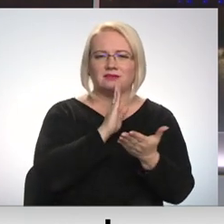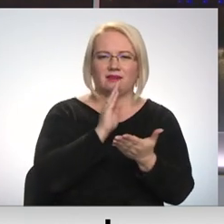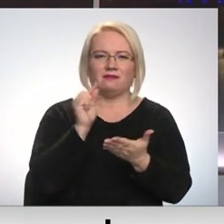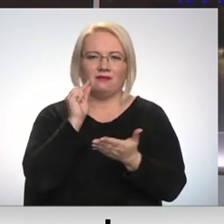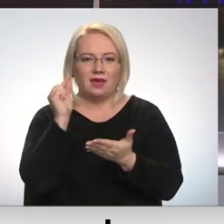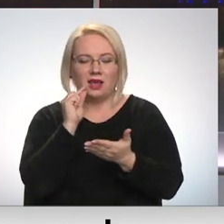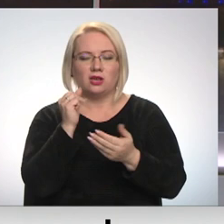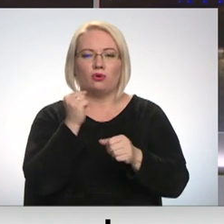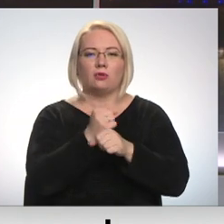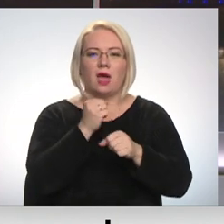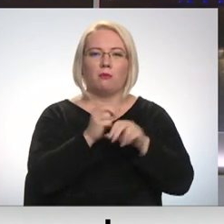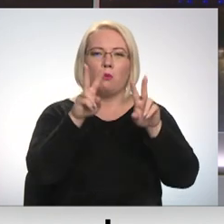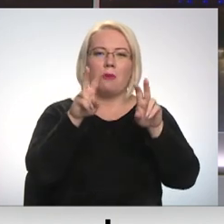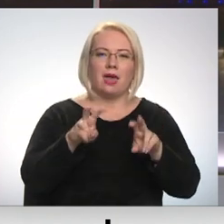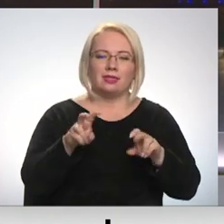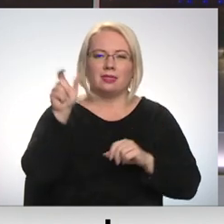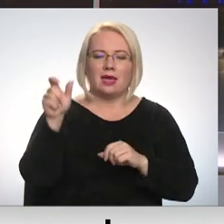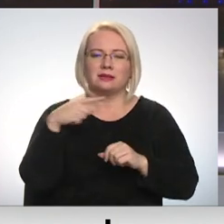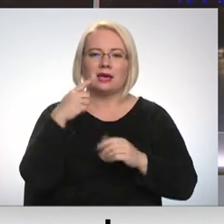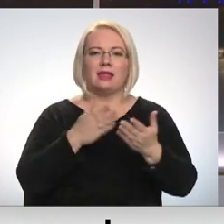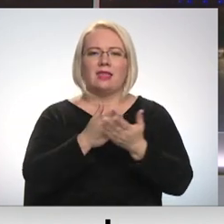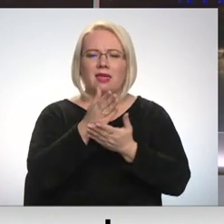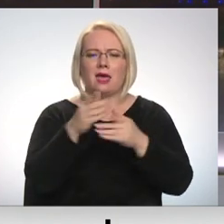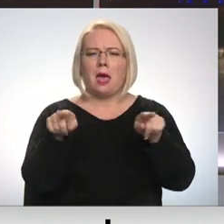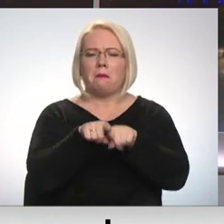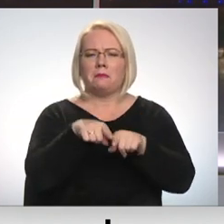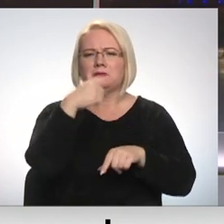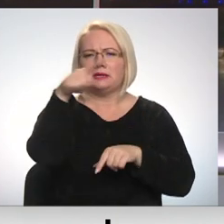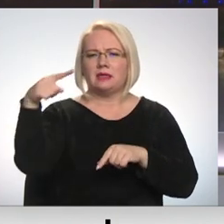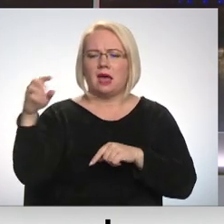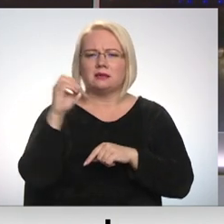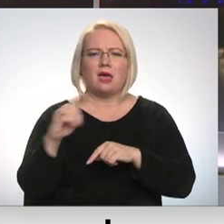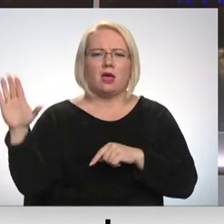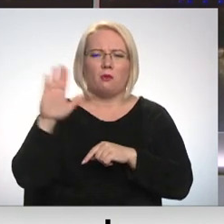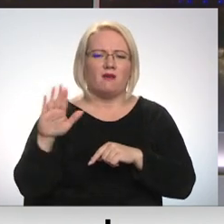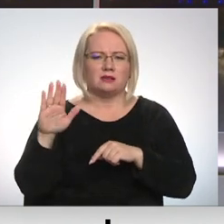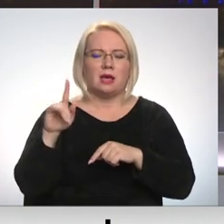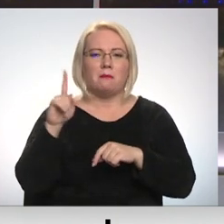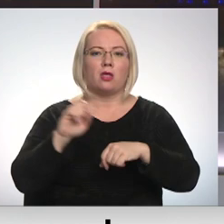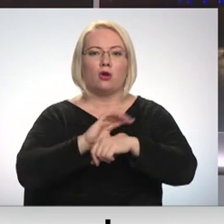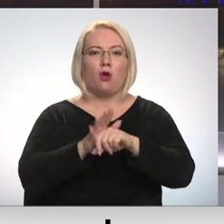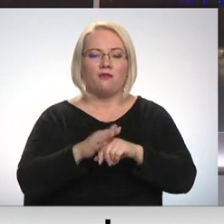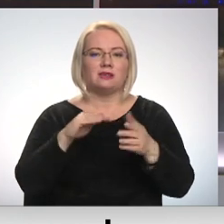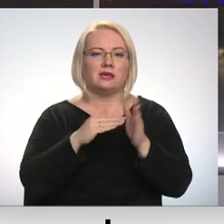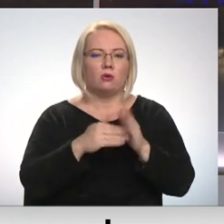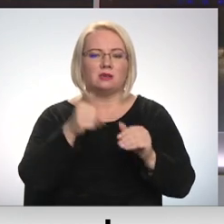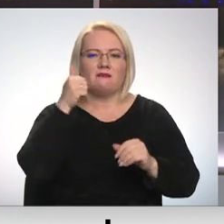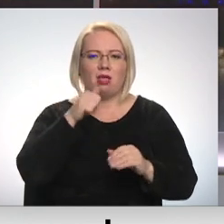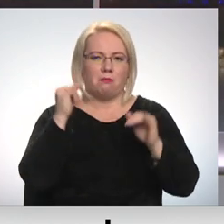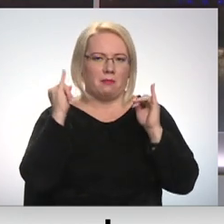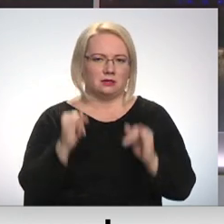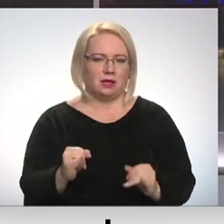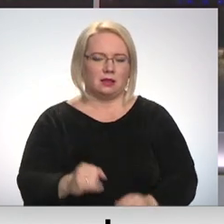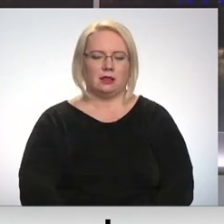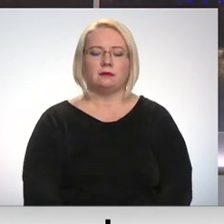spētnieku saka, ka līdzīgas tendences ir arī citās Eiropas Savienības valstīs. Turklāt pandēmija situācija tikai pasliktīna. Turpināja Anda